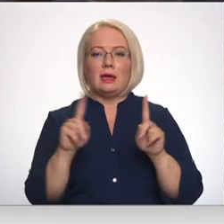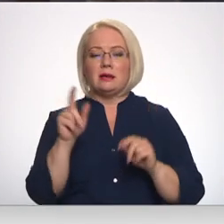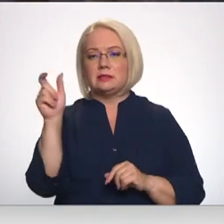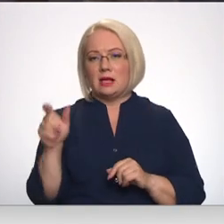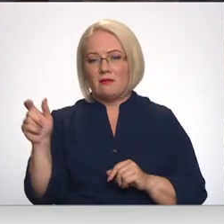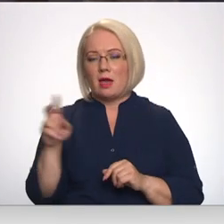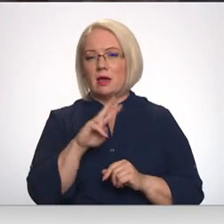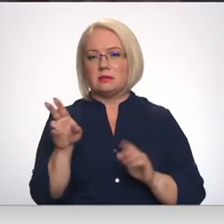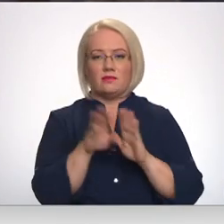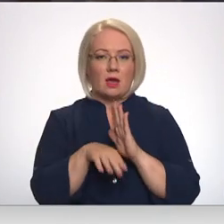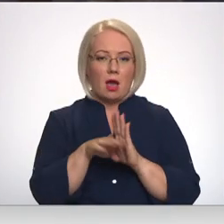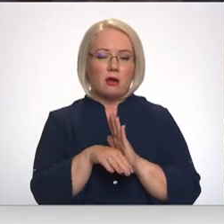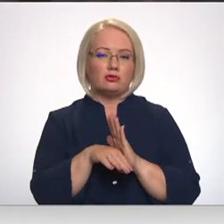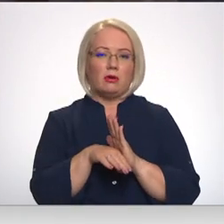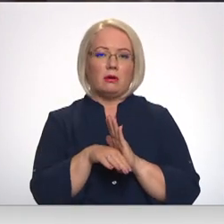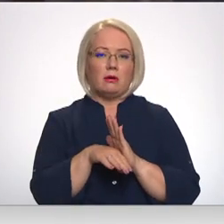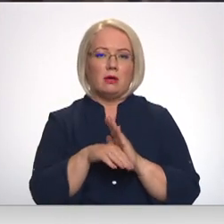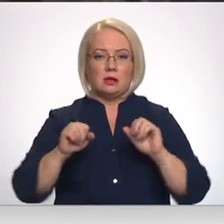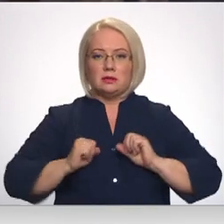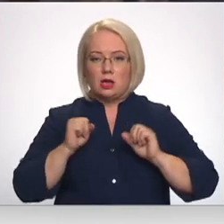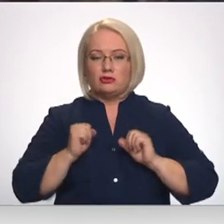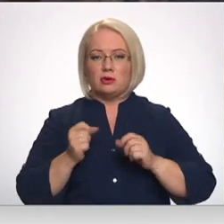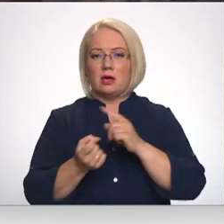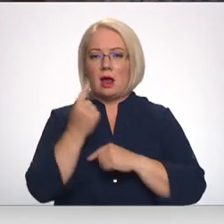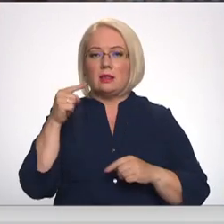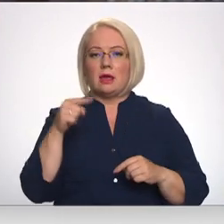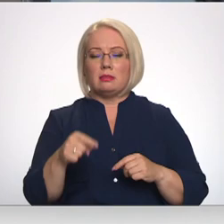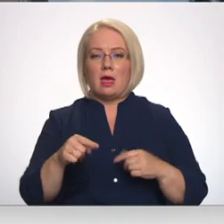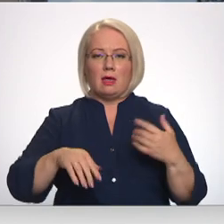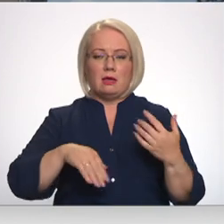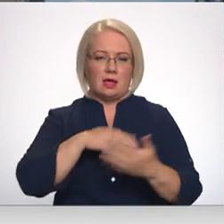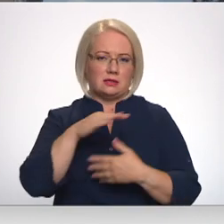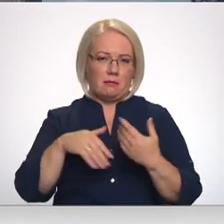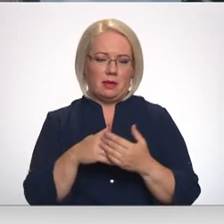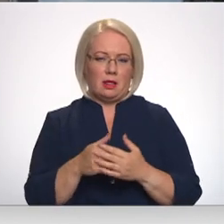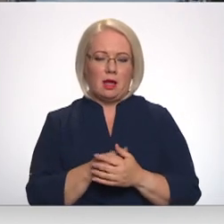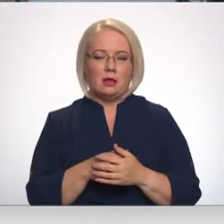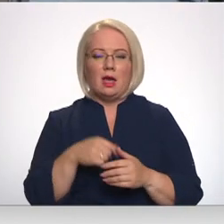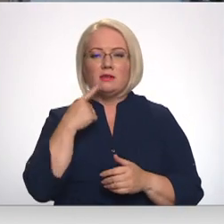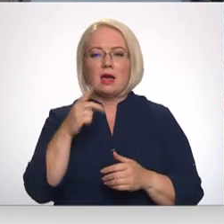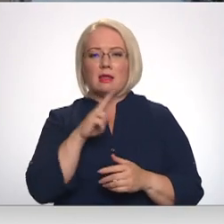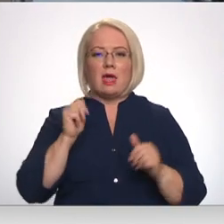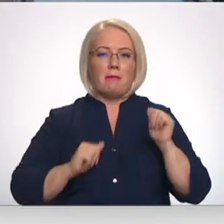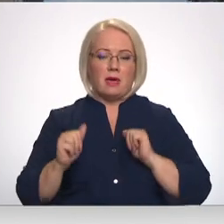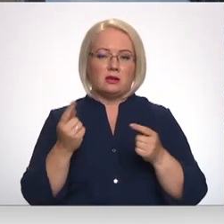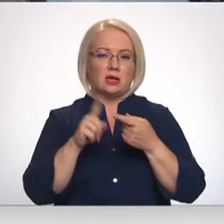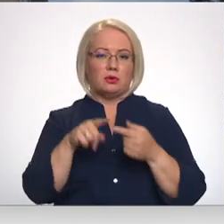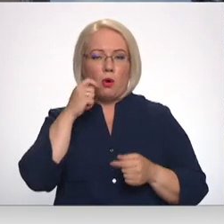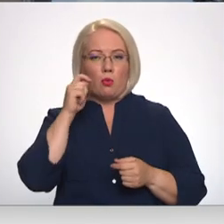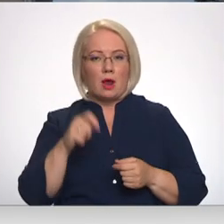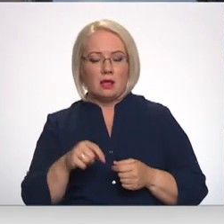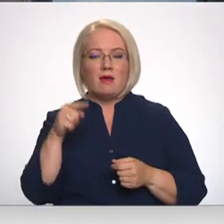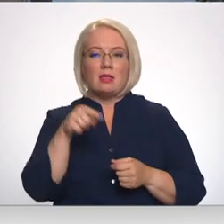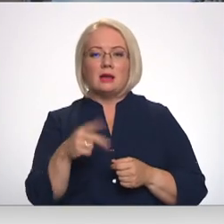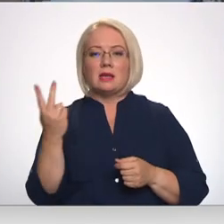kas vienkārši cenšas radīt šeit nestabilitāti. Nemieru saistībā ar Ukrainu. Par to, vai šīs